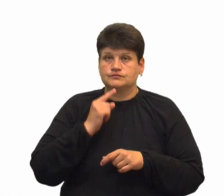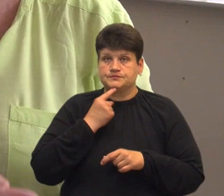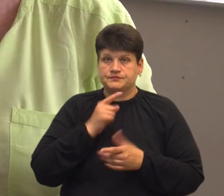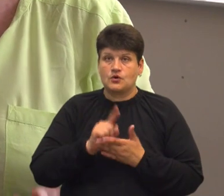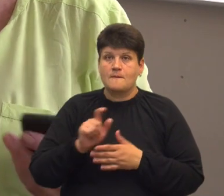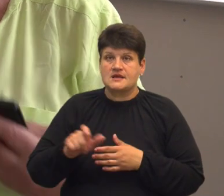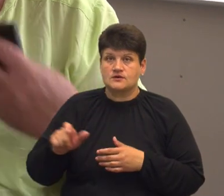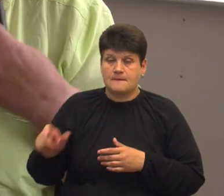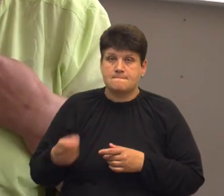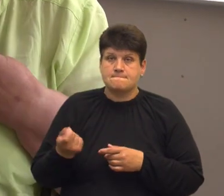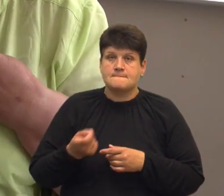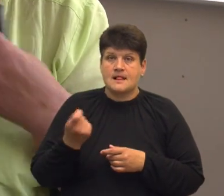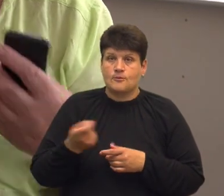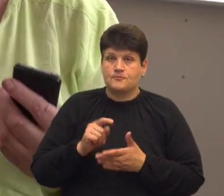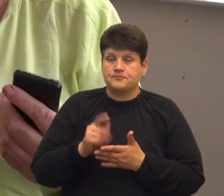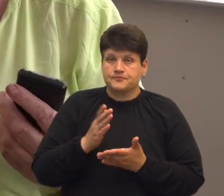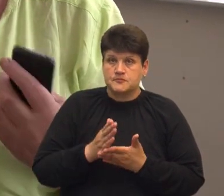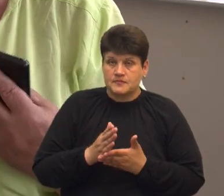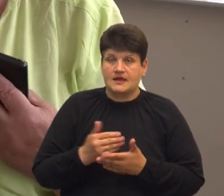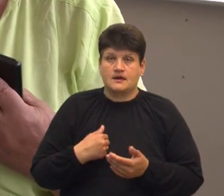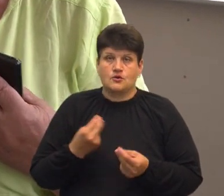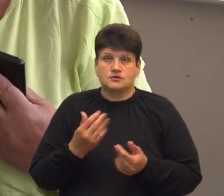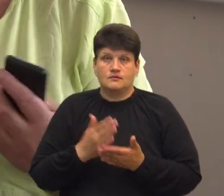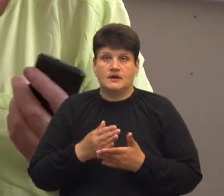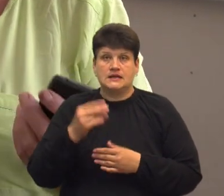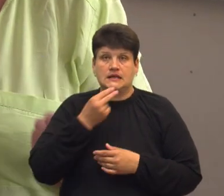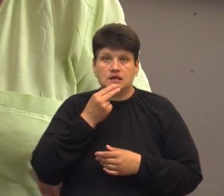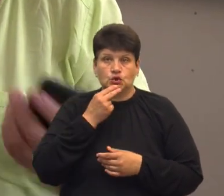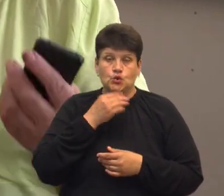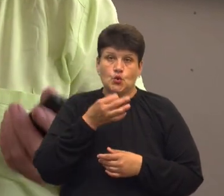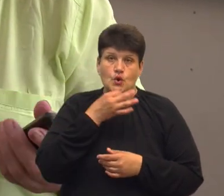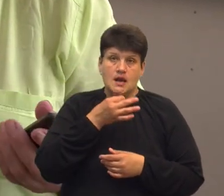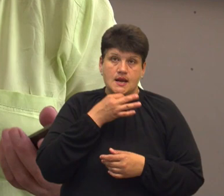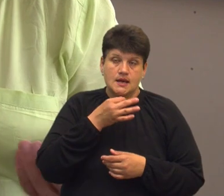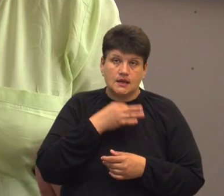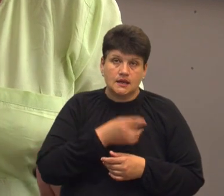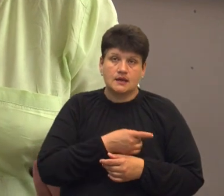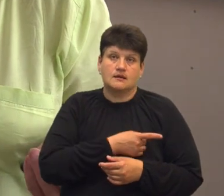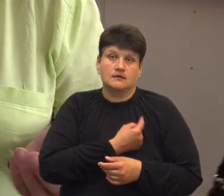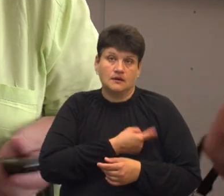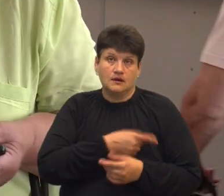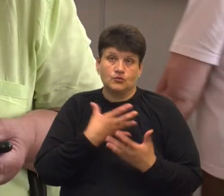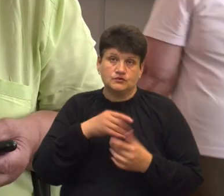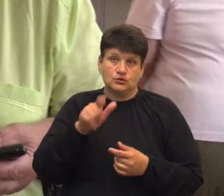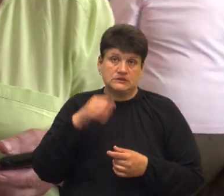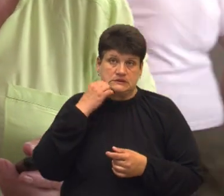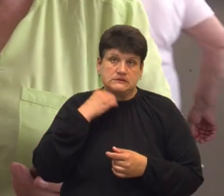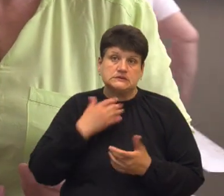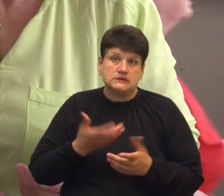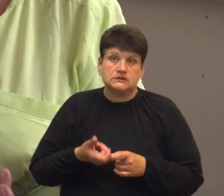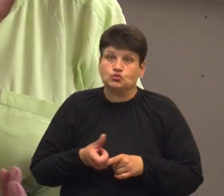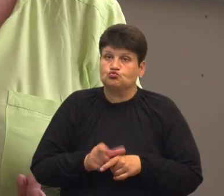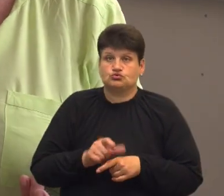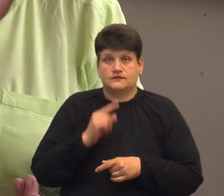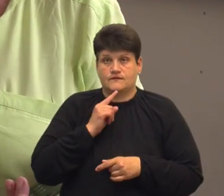пенсію. Ті гроші, що я маю на їду чи на якісь ліки, бо вже людина в старості, то дуже-дуже